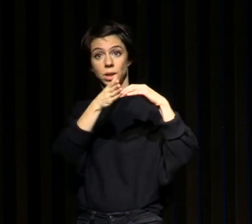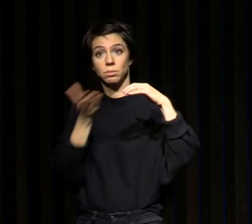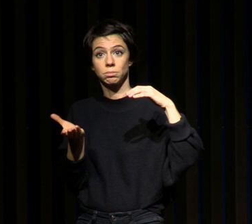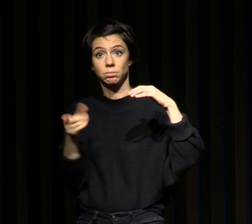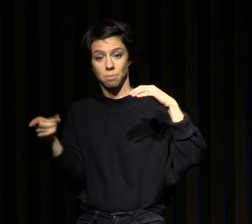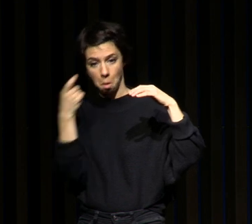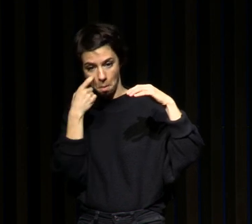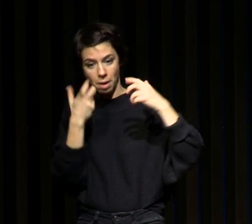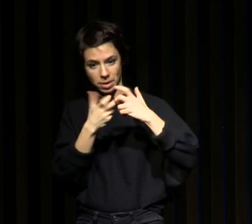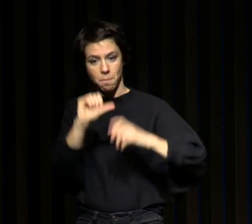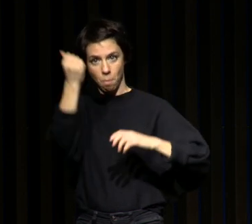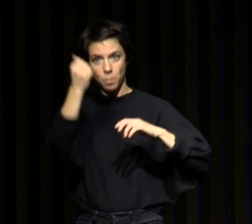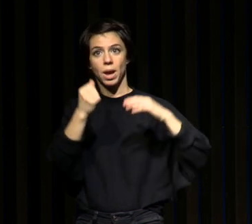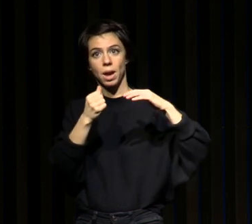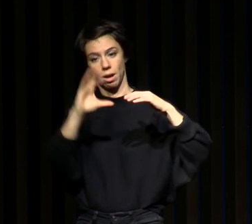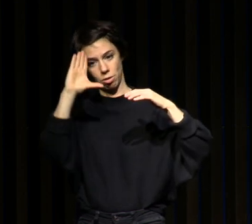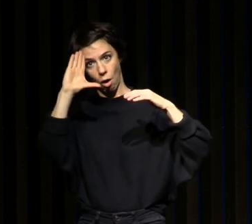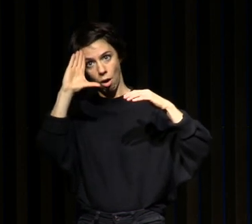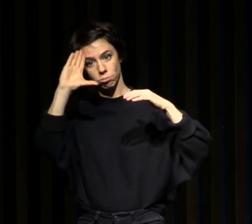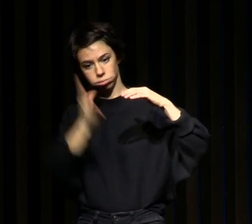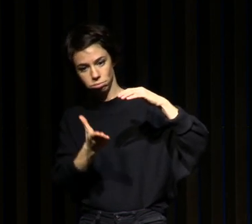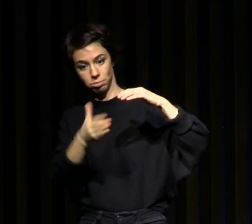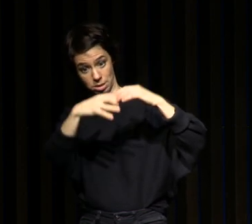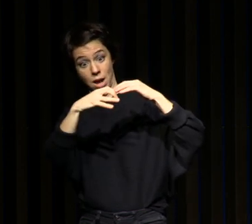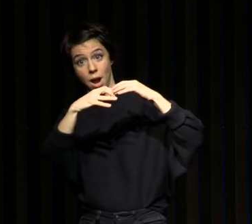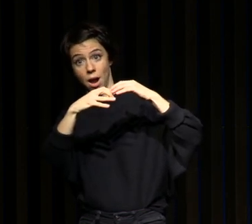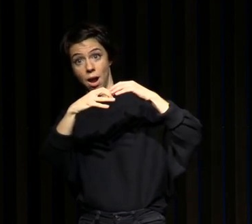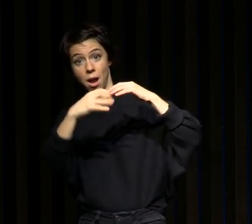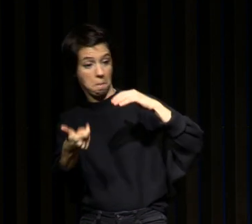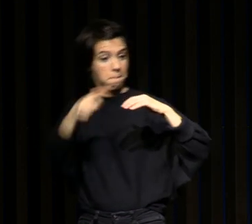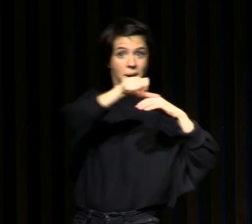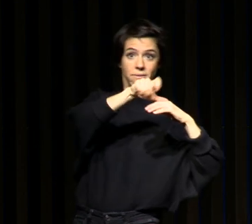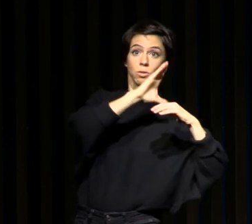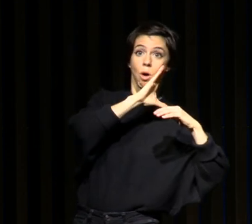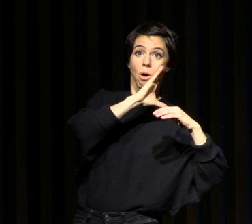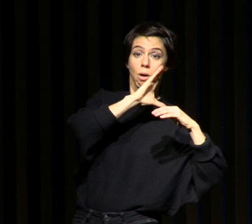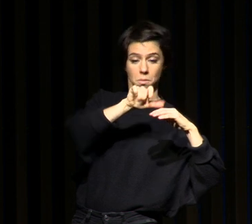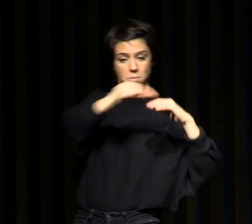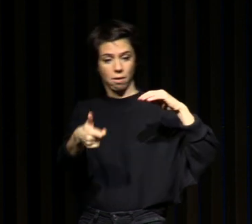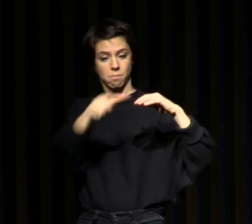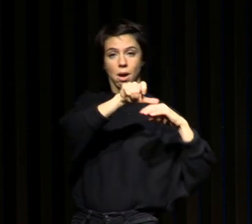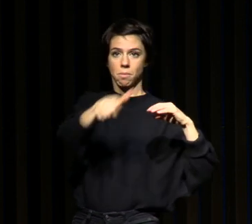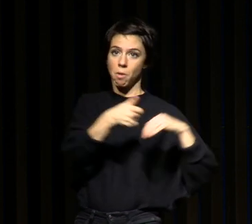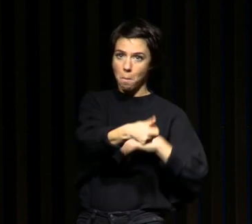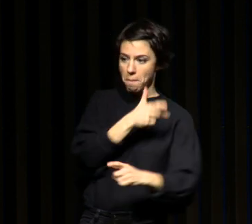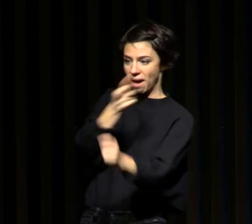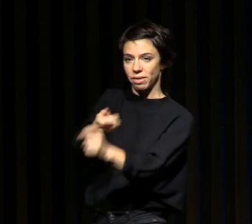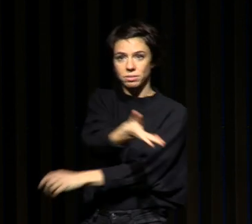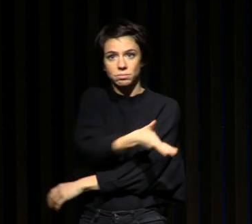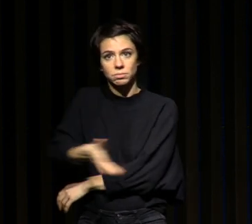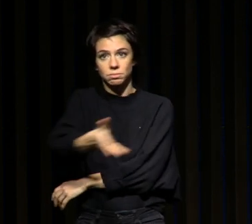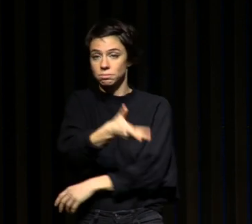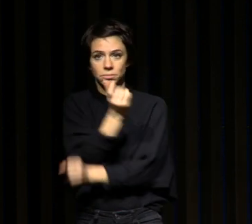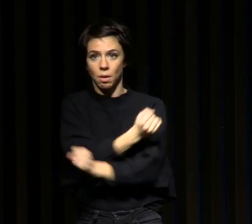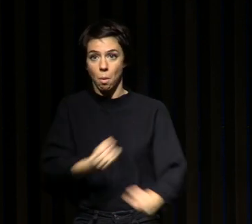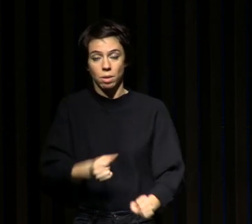dormait d'abord du cerveau gauche, puis ensuite du cerveau droit, ce qui lui permettait d'avoir un mécanisme d'adaptation. Donc, le sommeil, c'est vraiment une